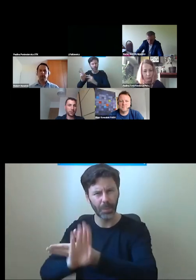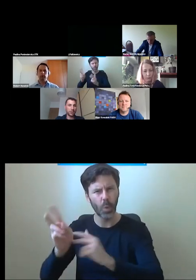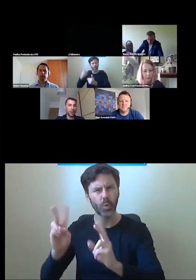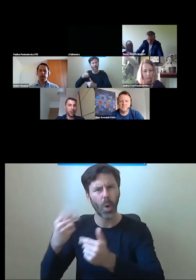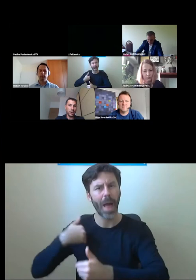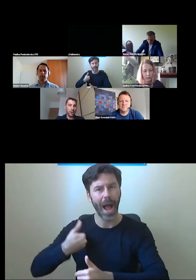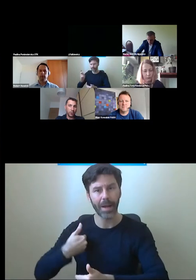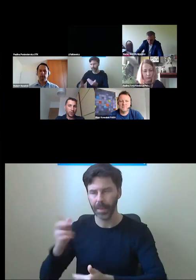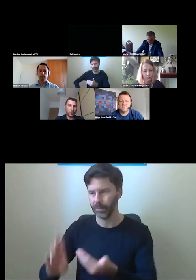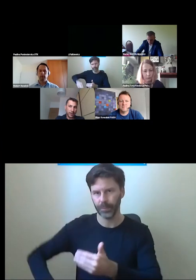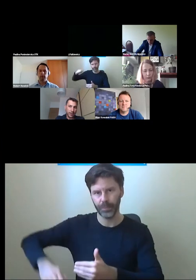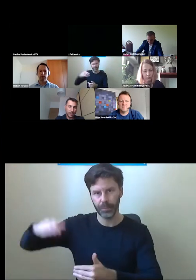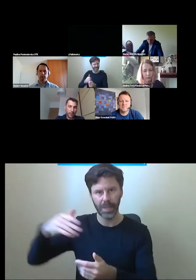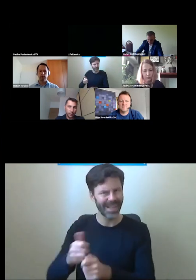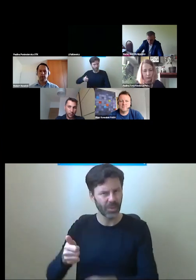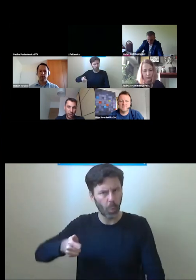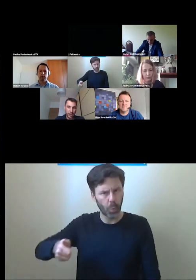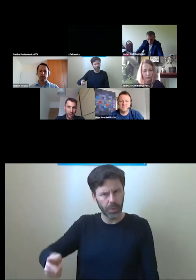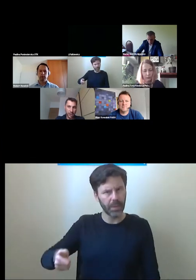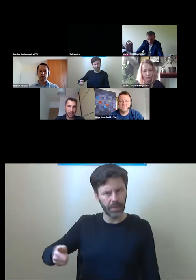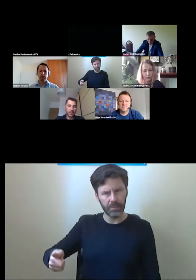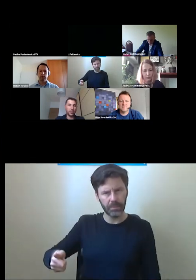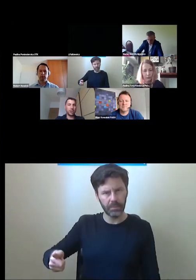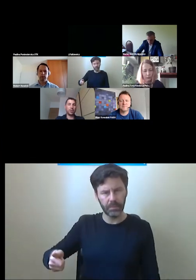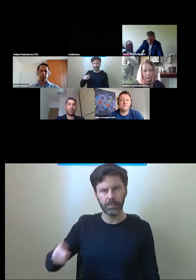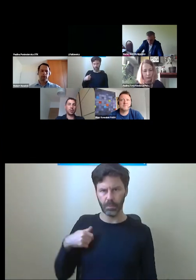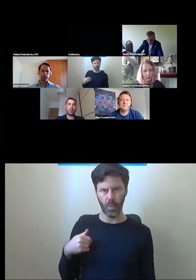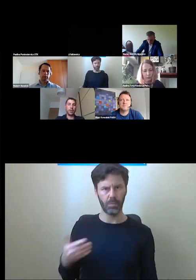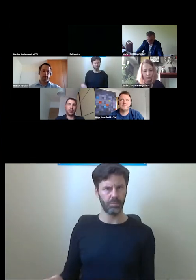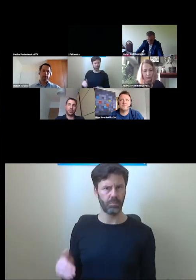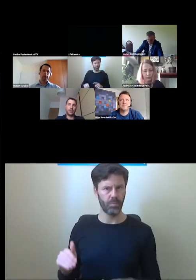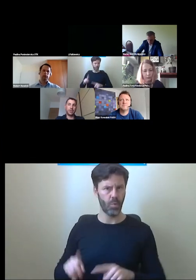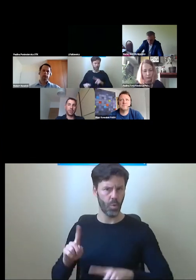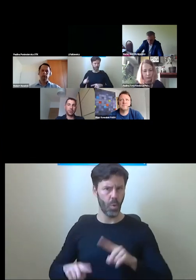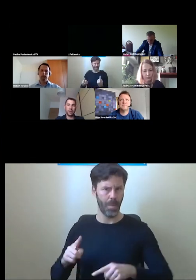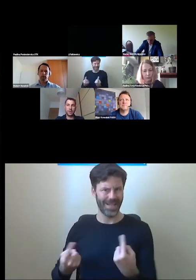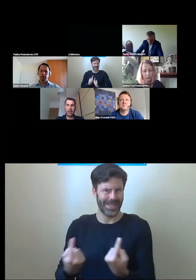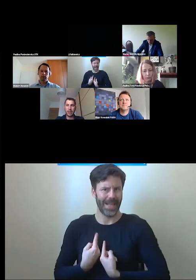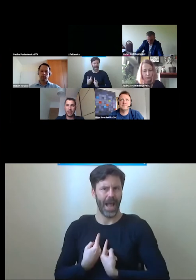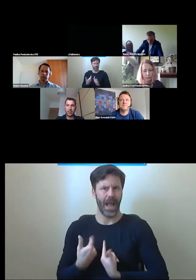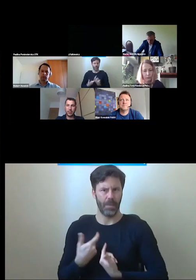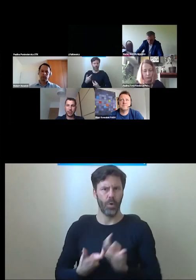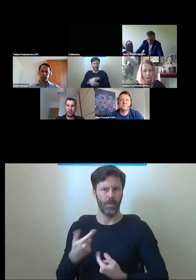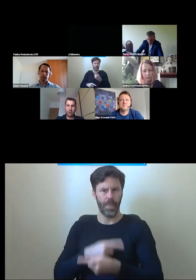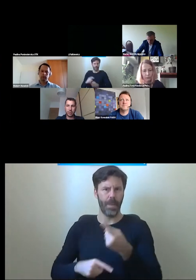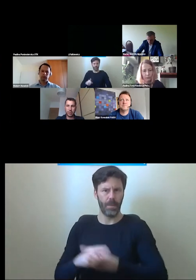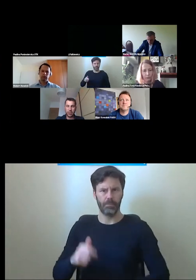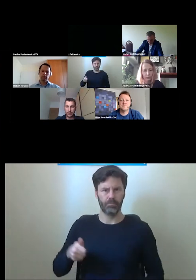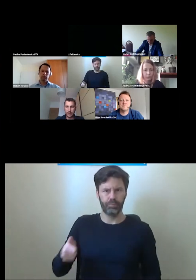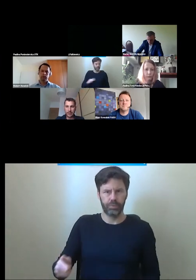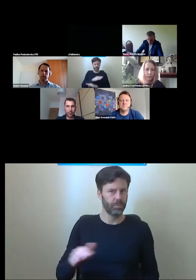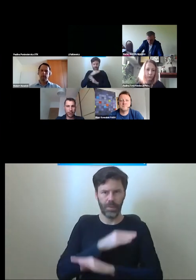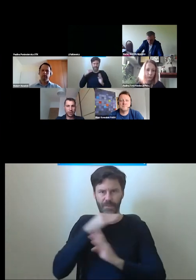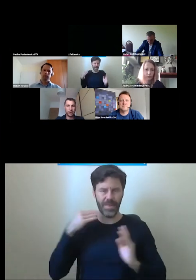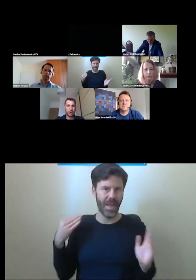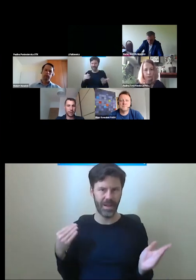gdzie mamy jakiś guzik, który pozwala nam na poruszanie się i samodzielną obsługę. Jakby doświadczenie użytkownika podobne jest do obsługi